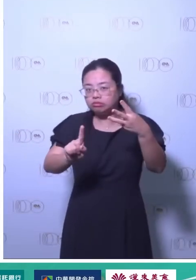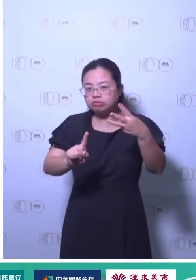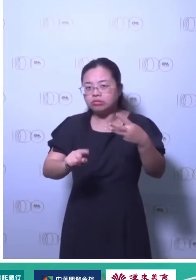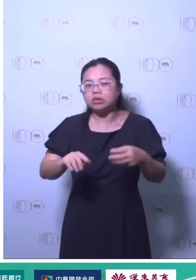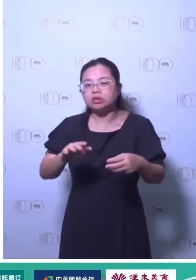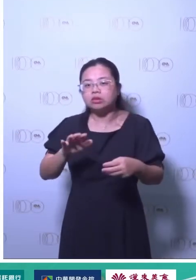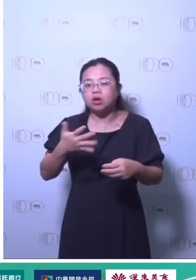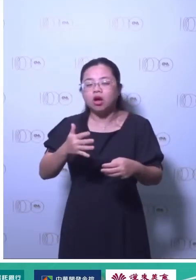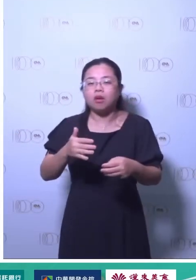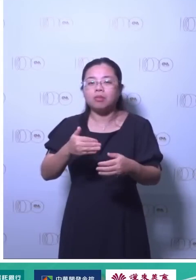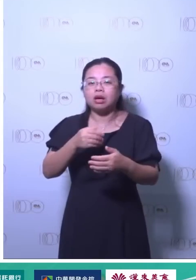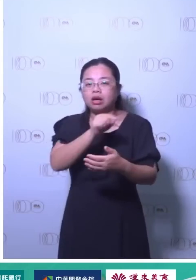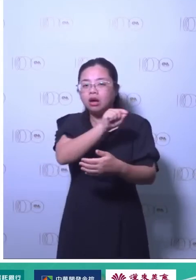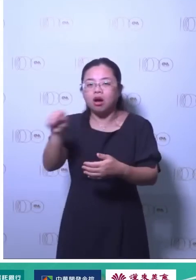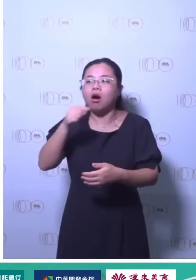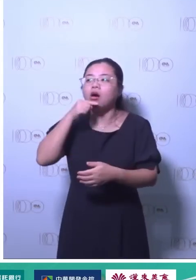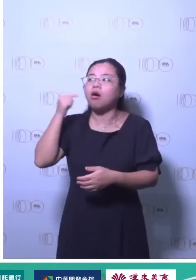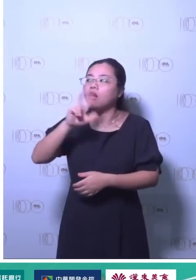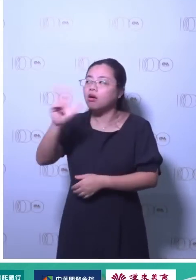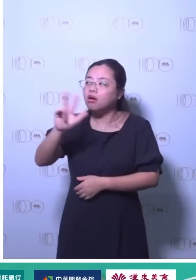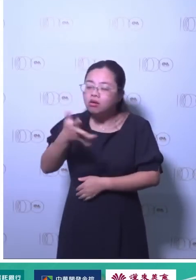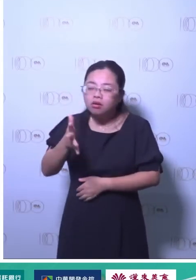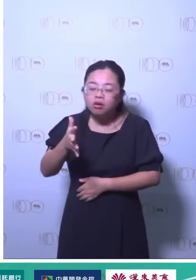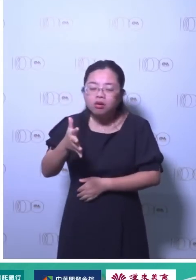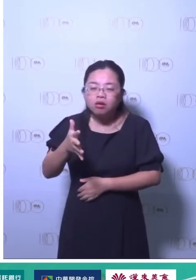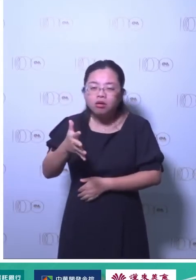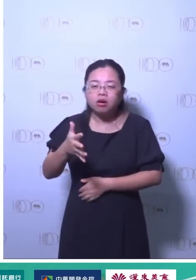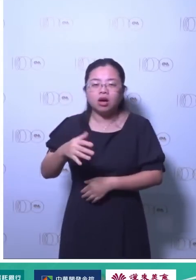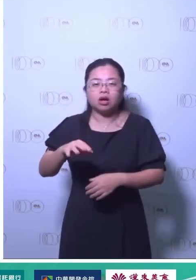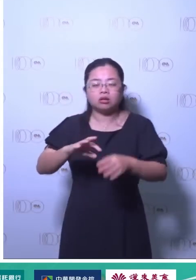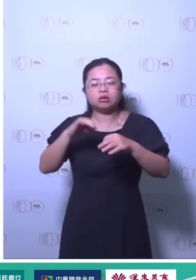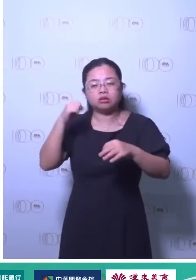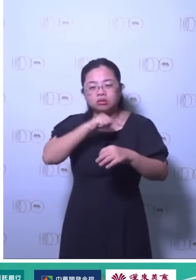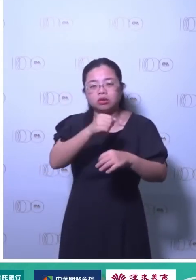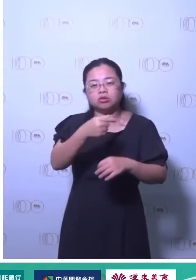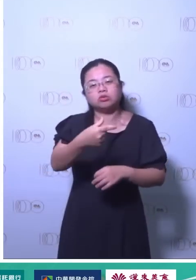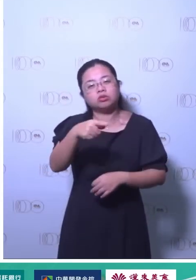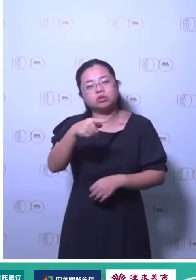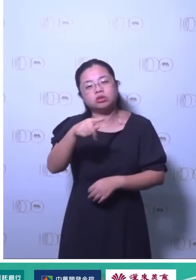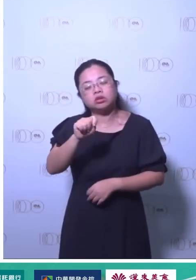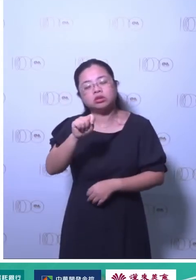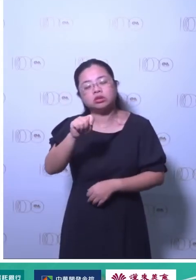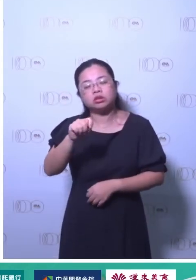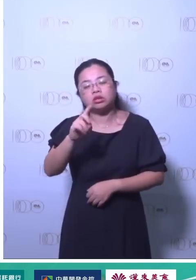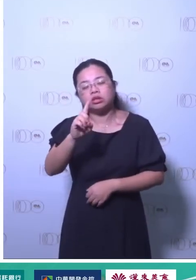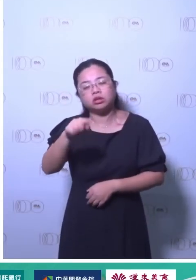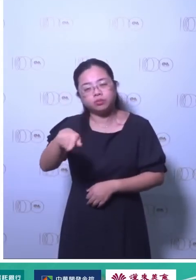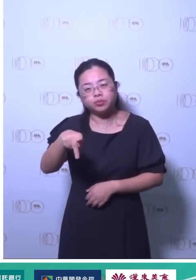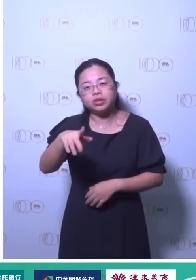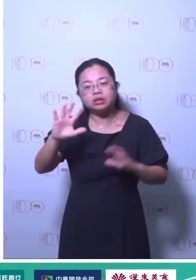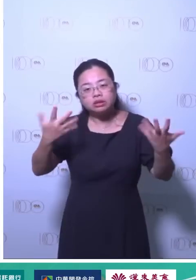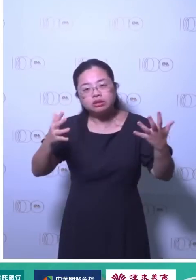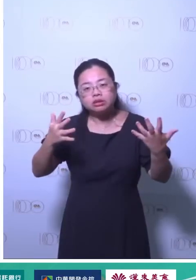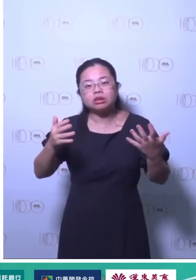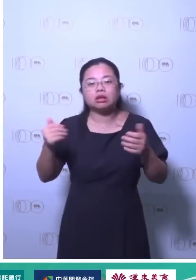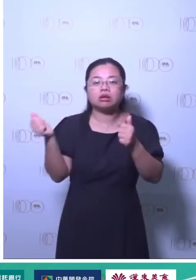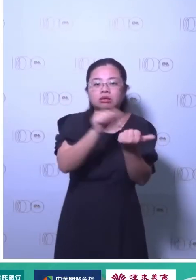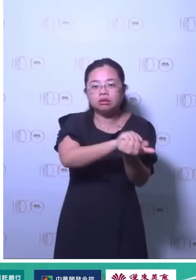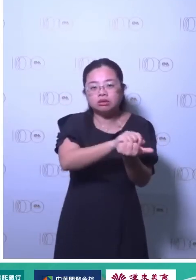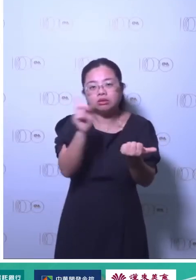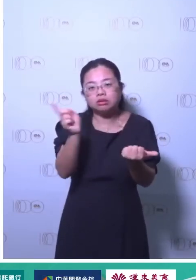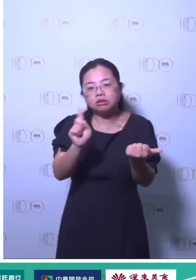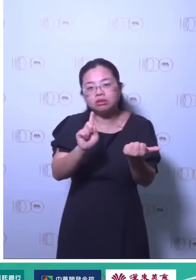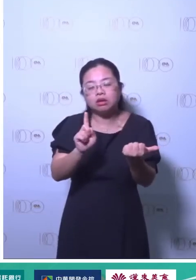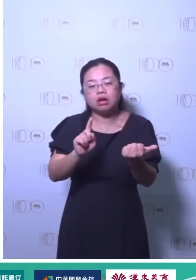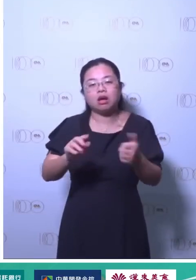那个还要高那他那个多的部分他要叫你缴钱这个叫做著名的碳边境调整机制那第三